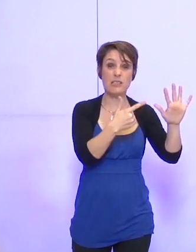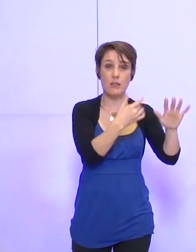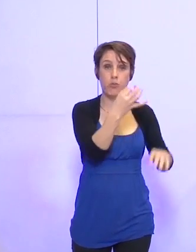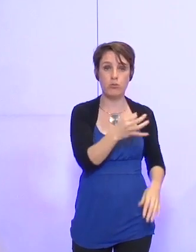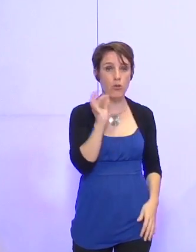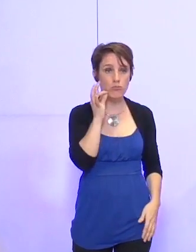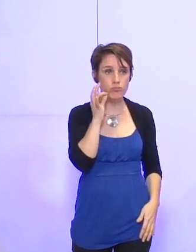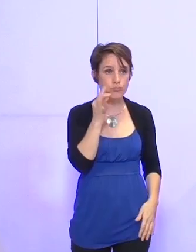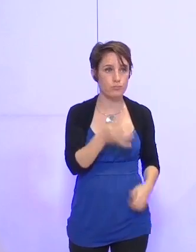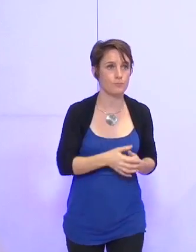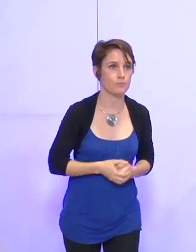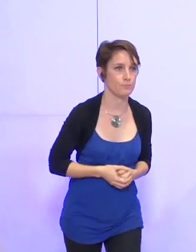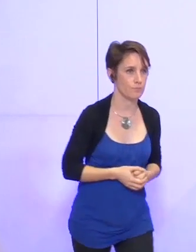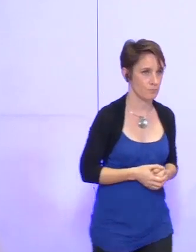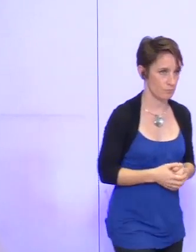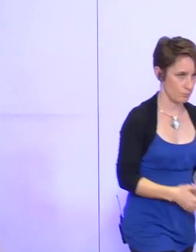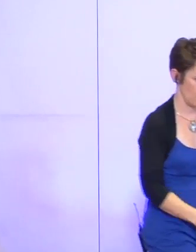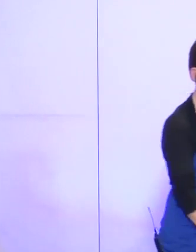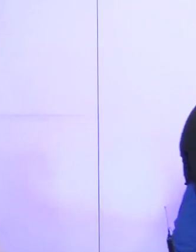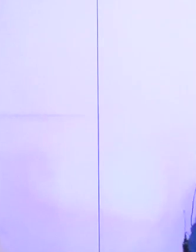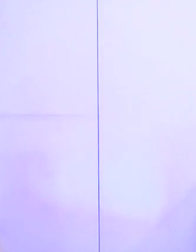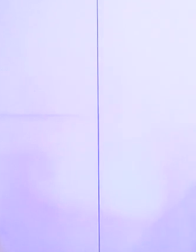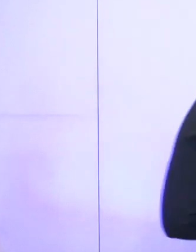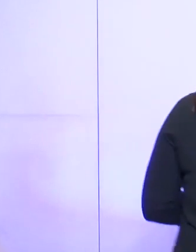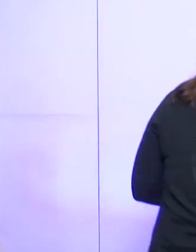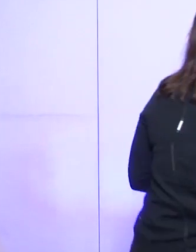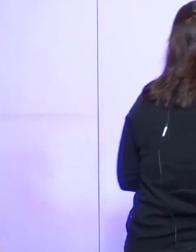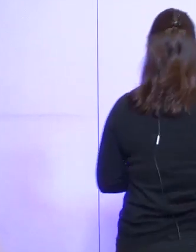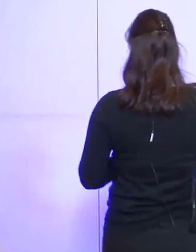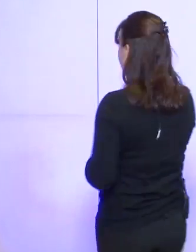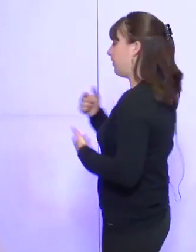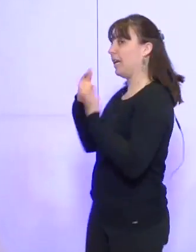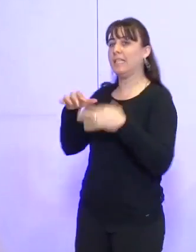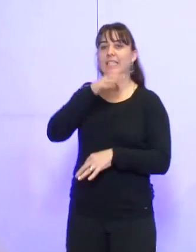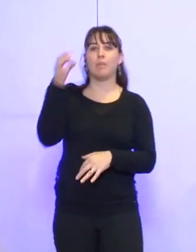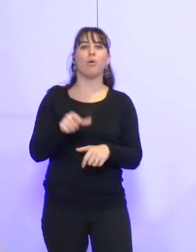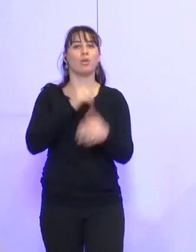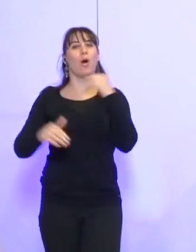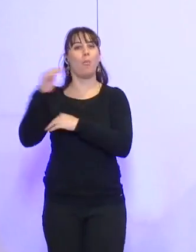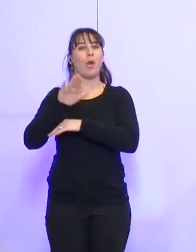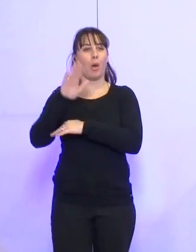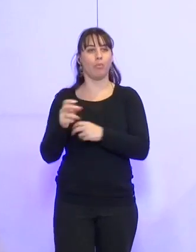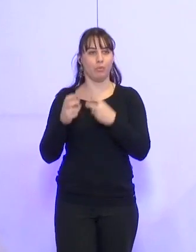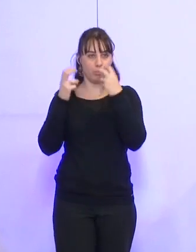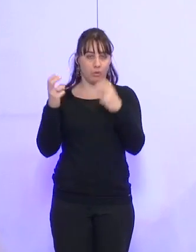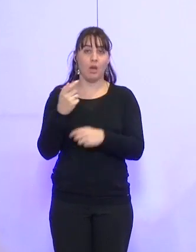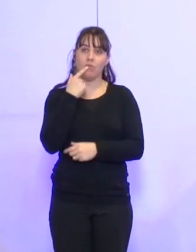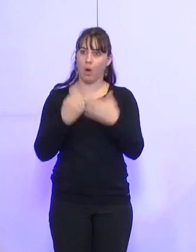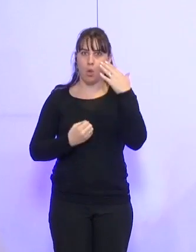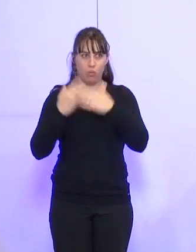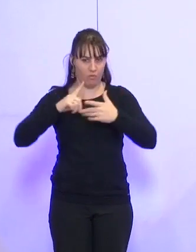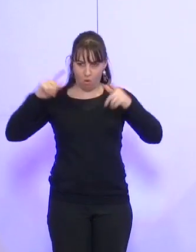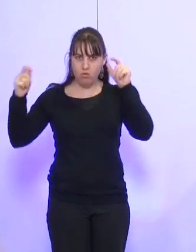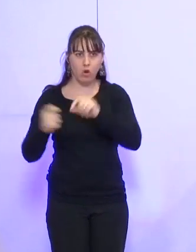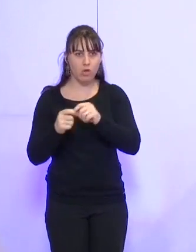14 % d'employeurs et c 10 % de l'emploi salarié à Grenoble. C'est avec cette nouvelle donne que des initiatives de coopération